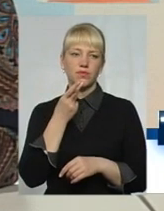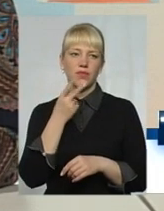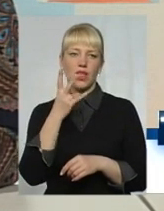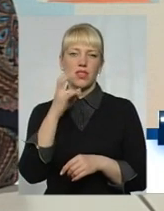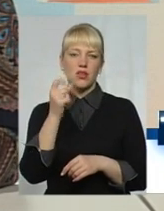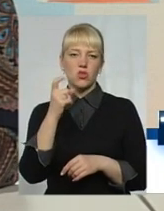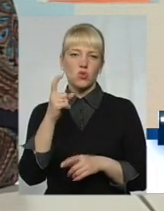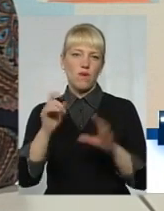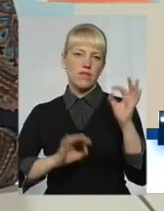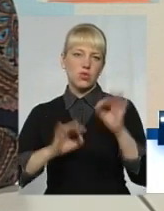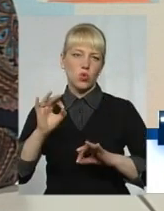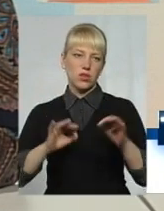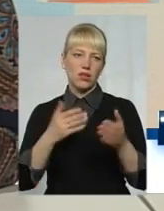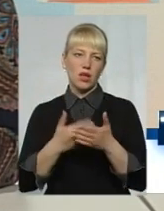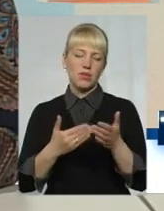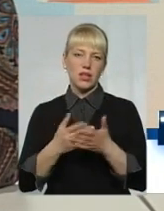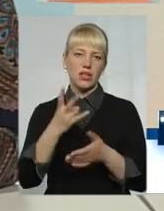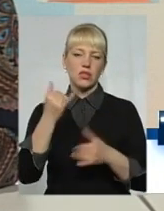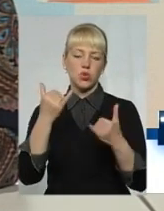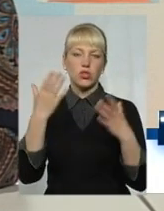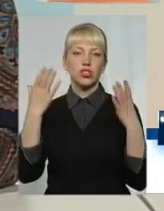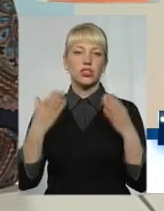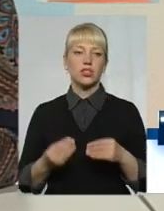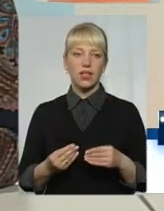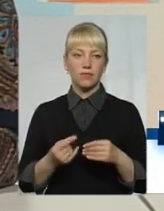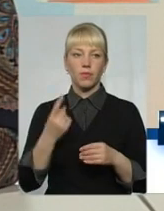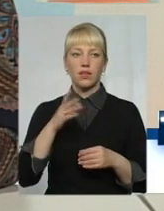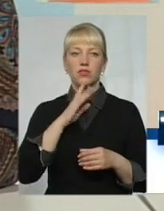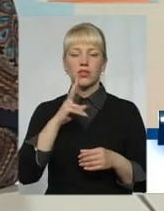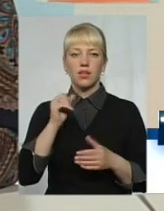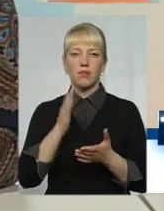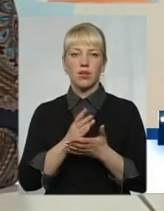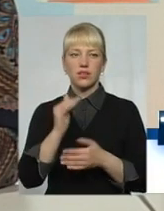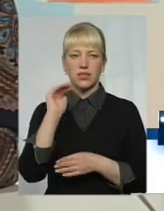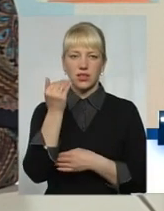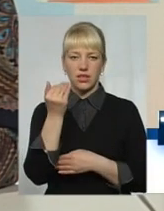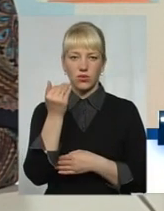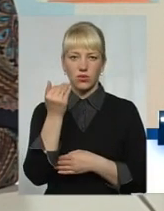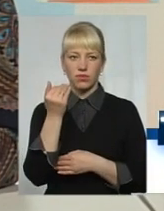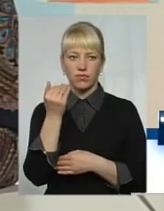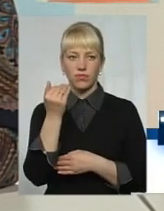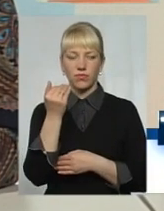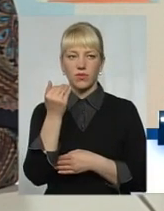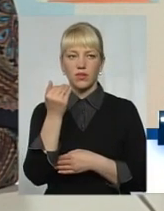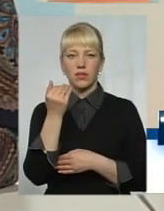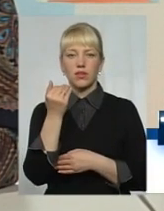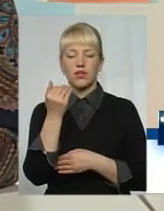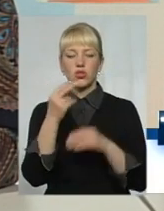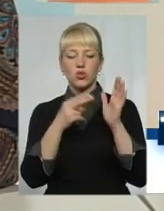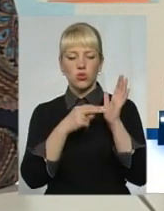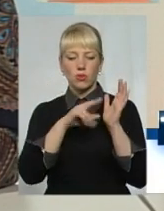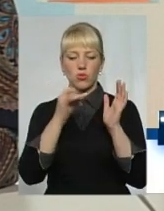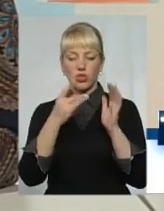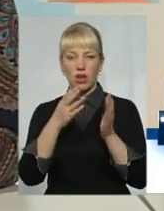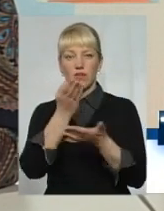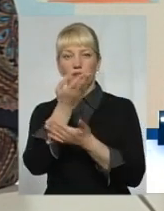100%, от, наприклад, на сьогоднішній день одна жінка має з дитиною там 7 червня випускатися, на її